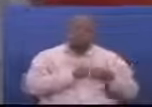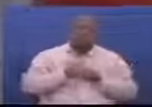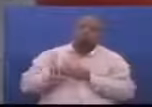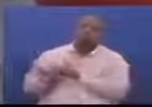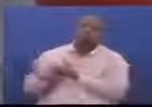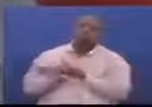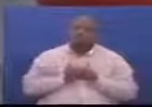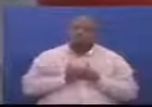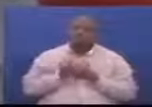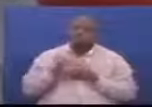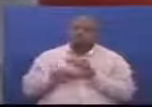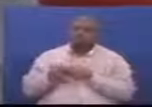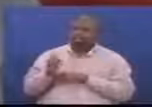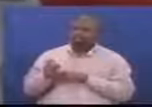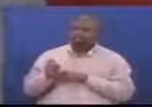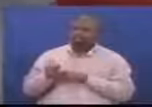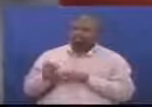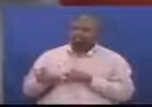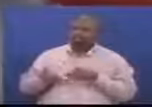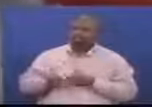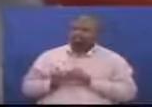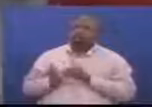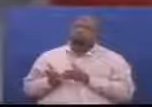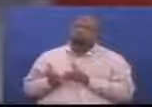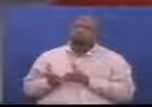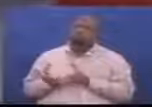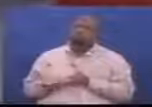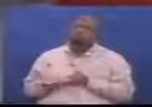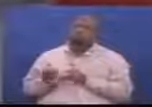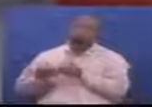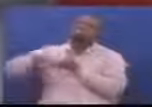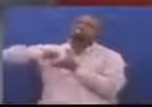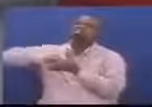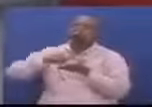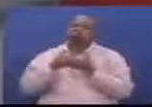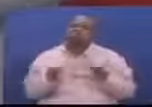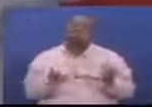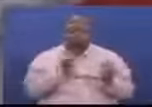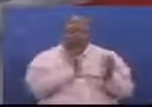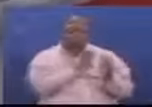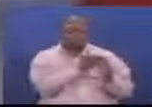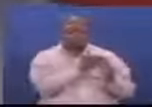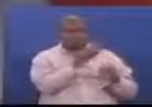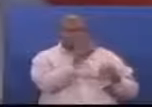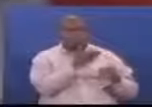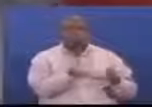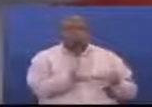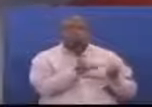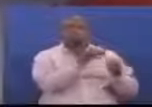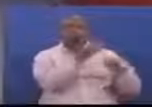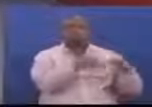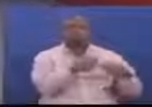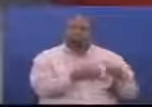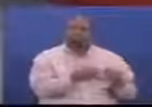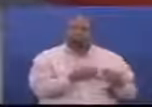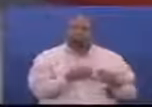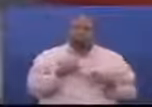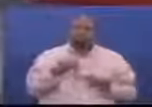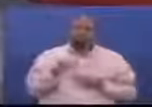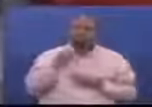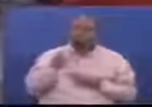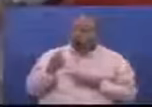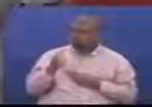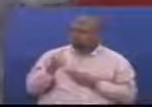Kwa exportation kuongezeka Eti kwa sababu tunajenga kukuza viwanda Sasa tuendeni tukasoma hivyo viwanda via export